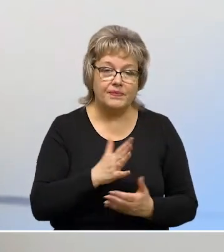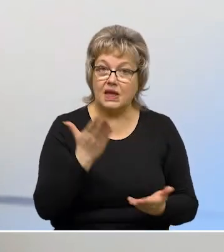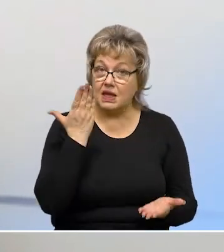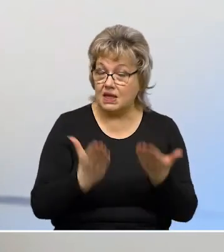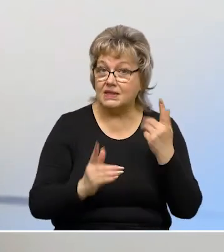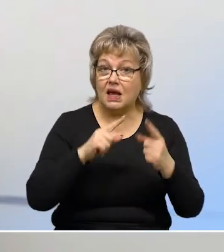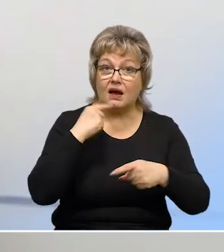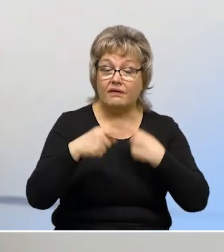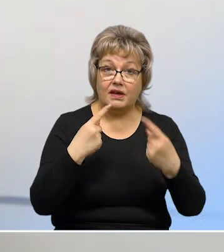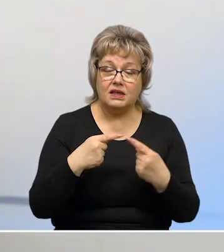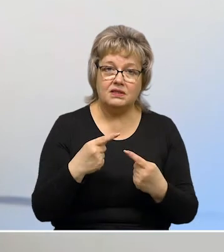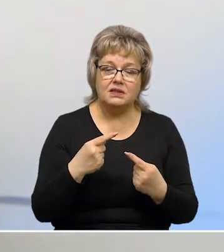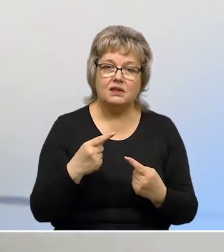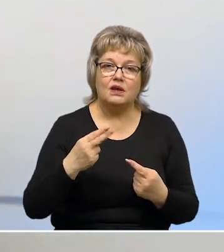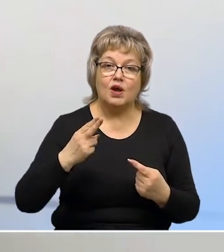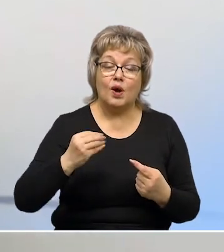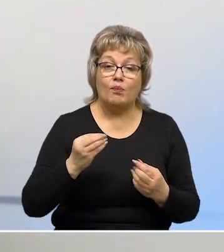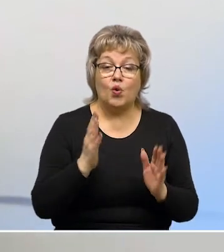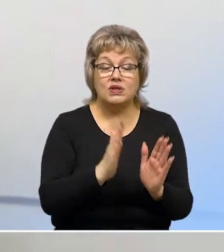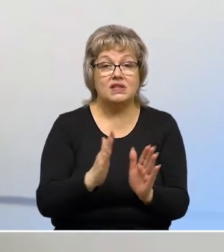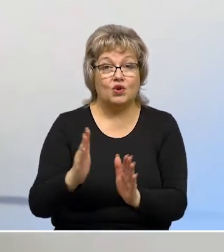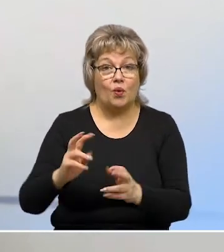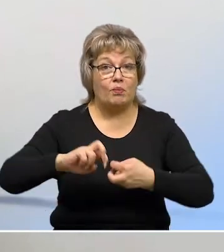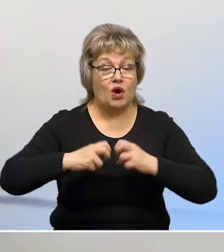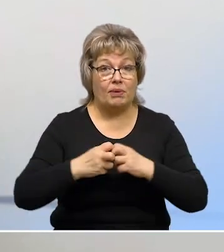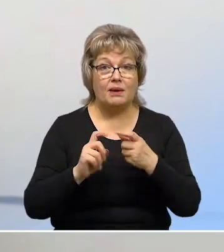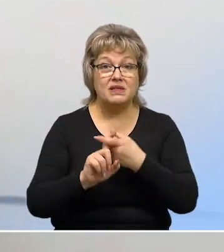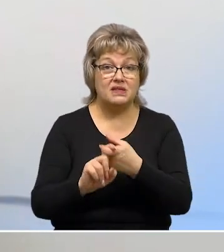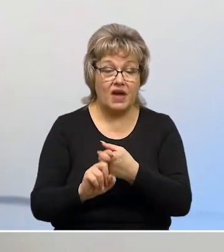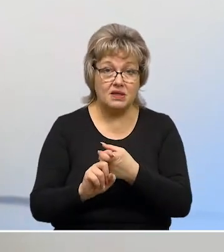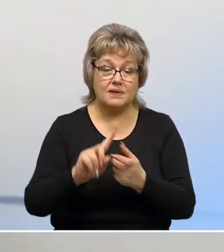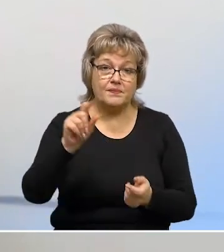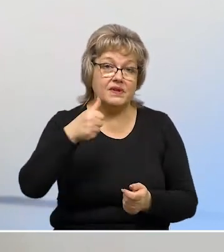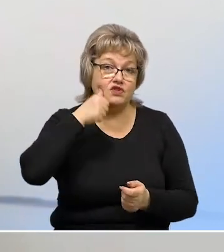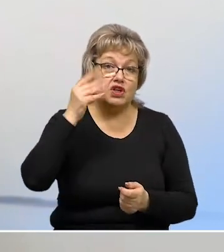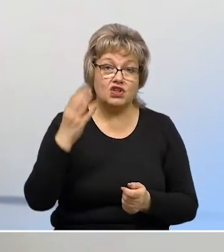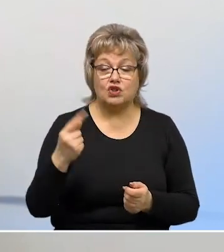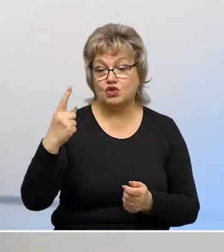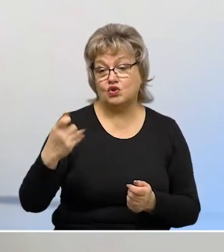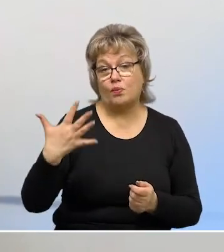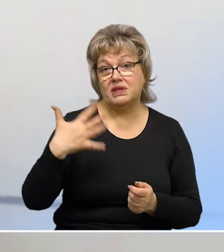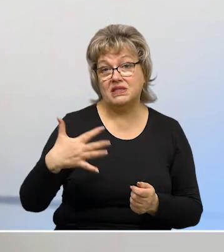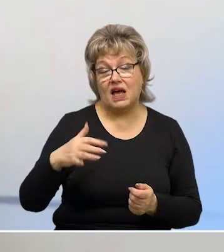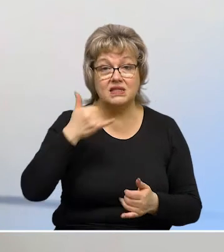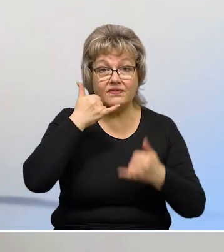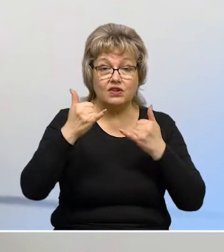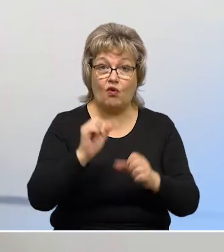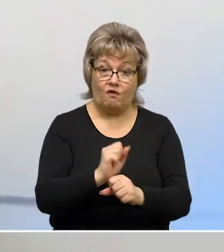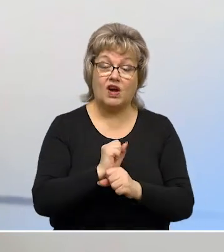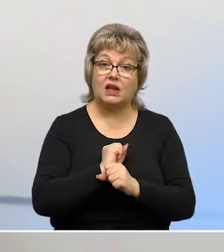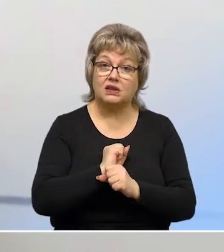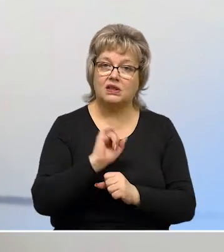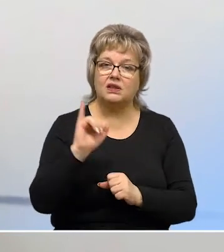Если говорить по синхронности, по проблемам связи, то за вчерашний день 150 звонков,